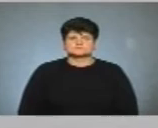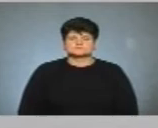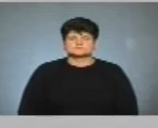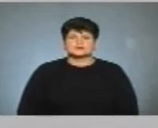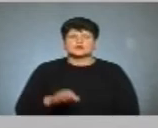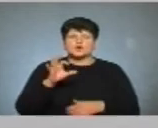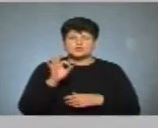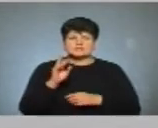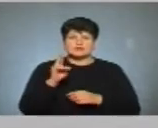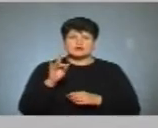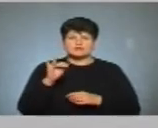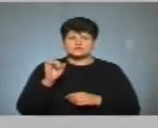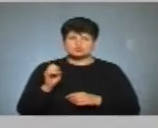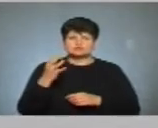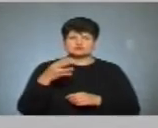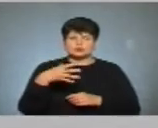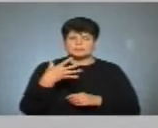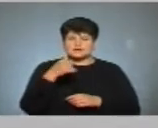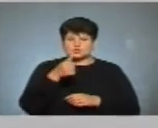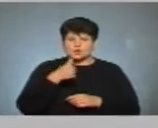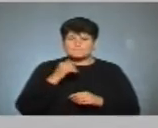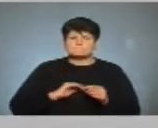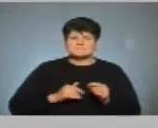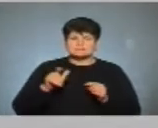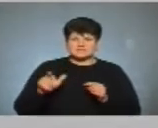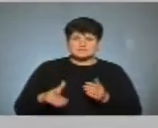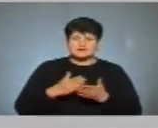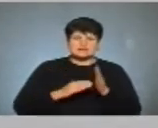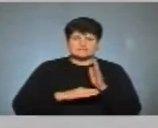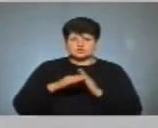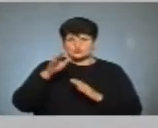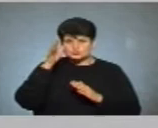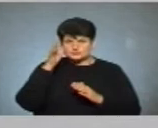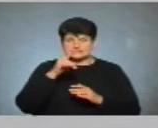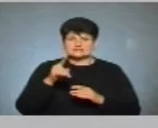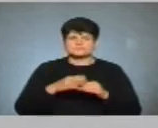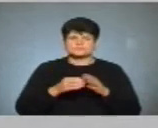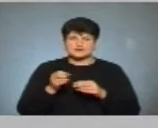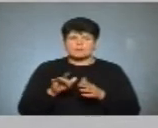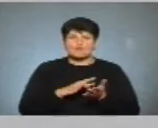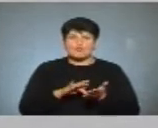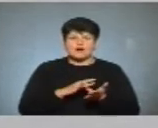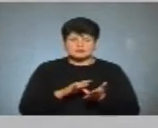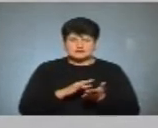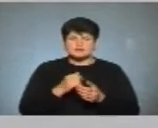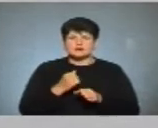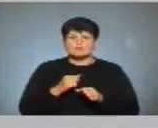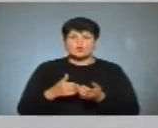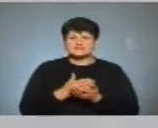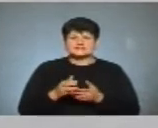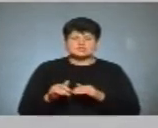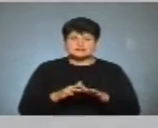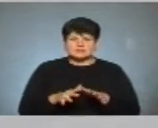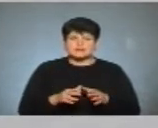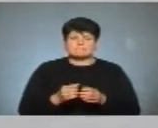Олександр Кравчук, 45 років, підприємець, має вищу освіту за фахом «Бухгалтер». Політична діяльність.